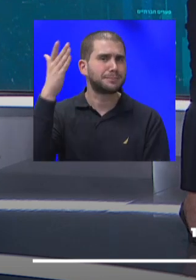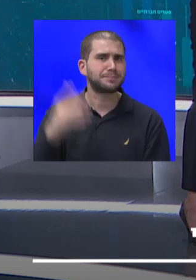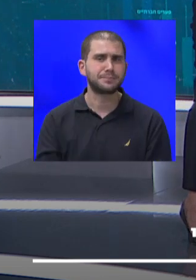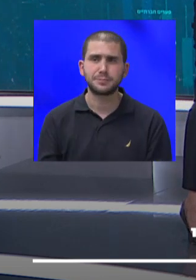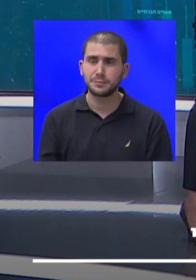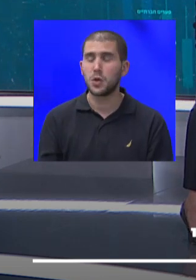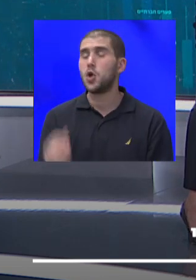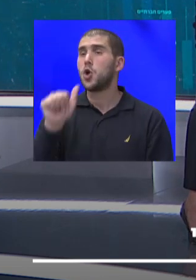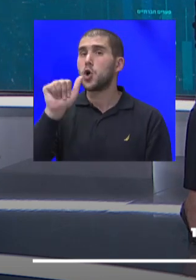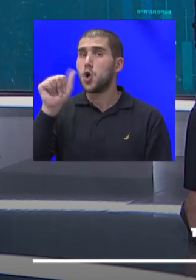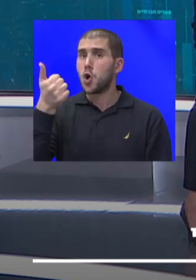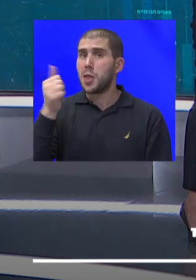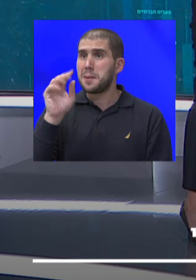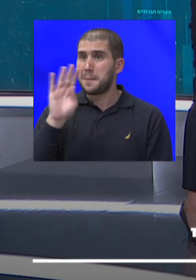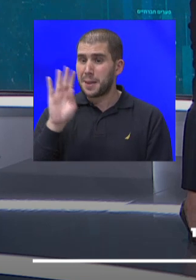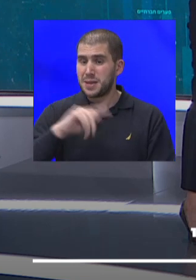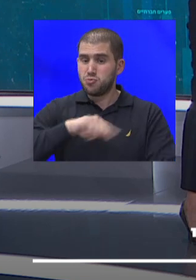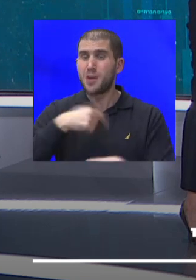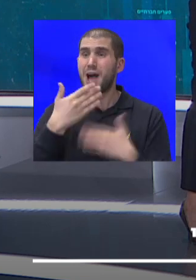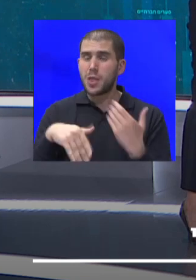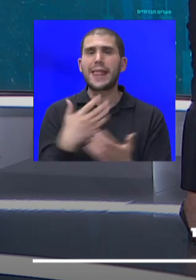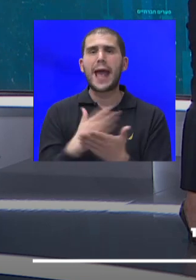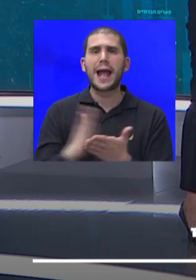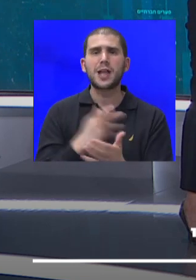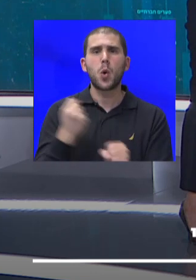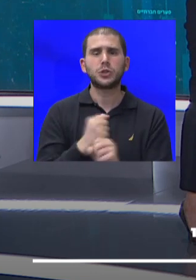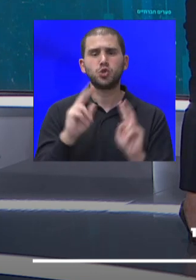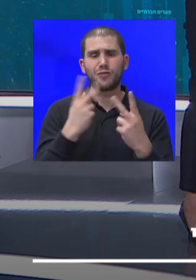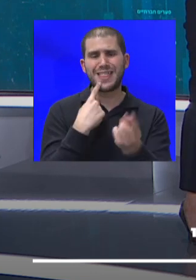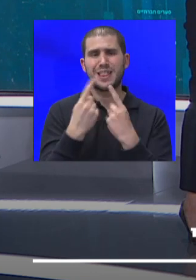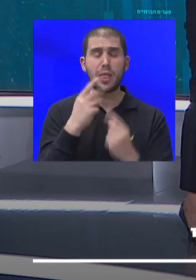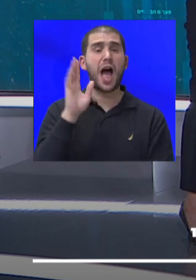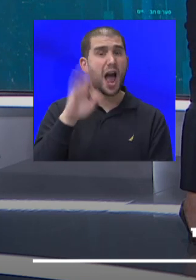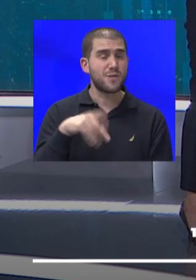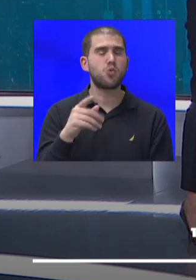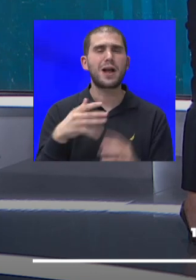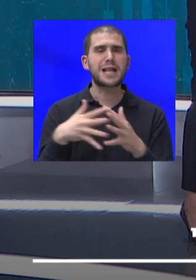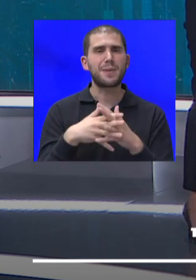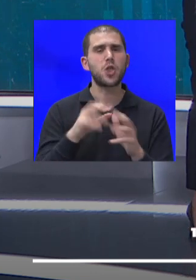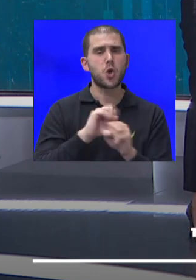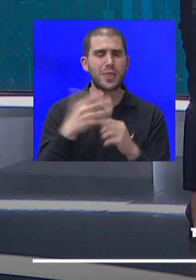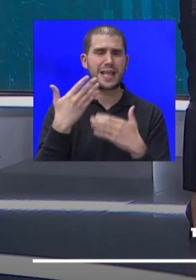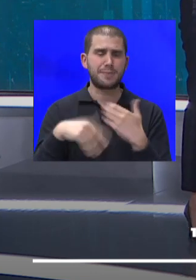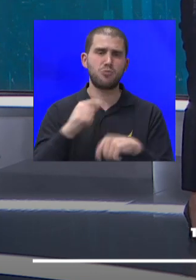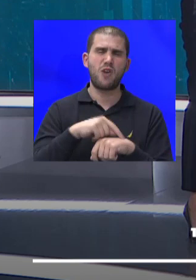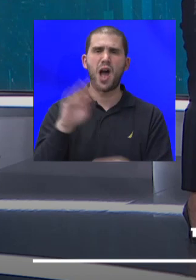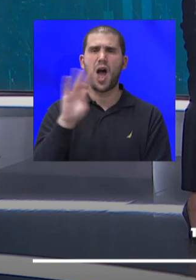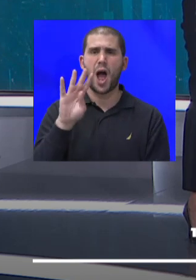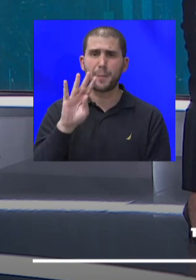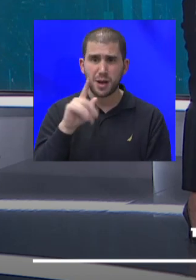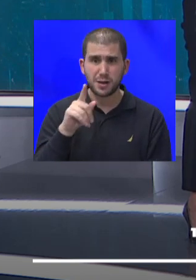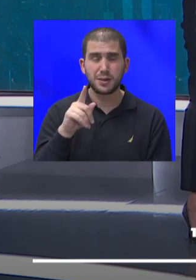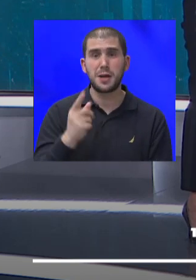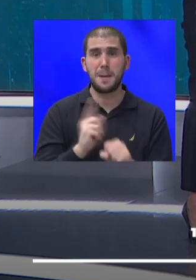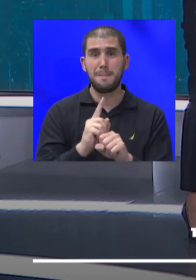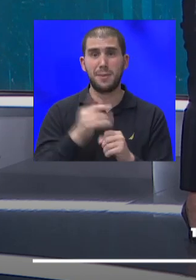בשעות האחרונות החליט שהוא עושה עוד דיון על זה, למרות שקבינט הקורונה הסתיים סביב השעה ארבע, הם ממש בדקות אלו מכונסים